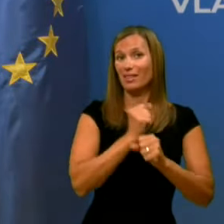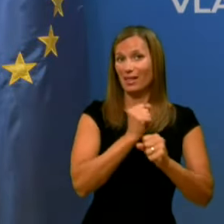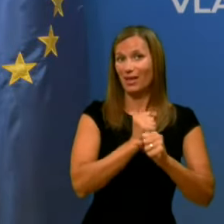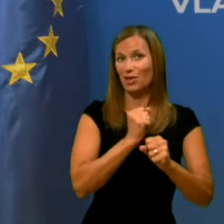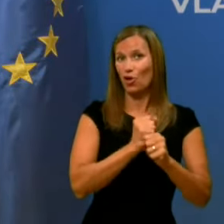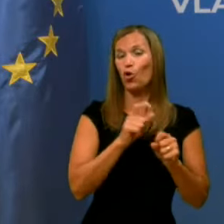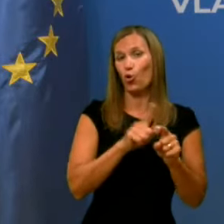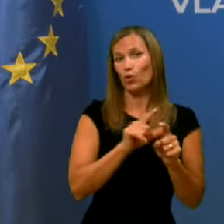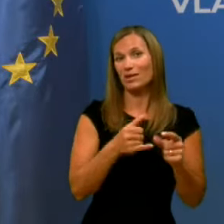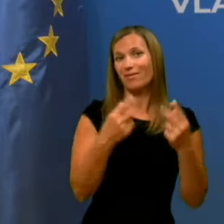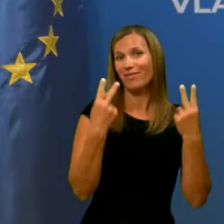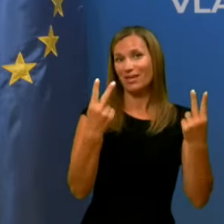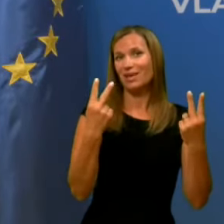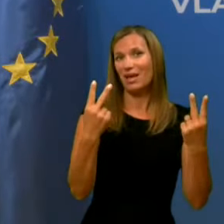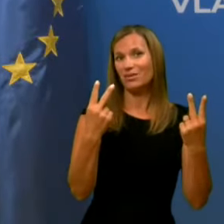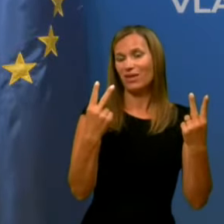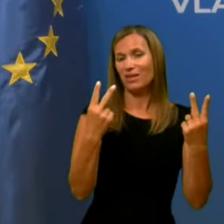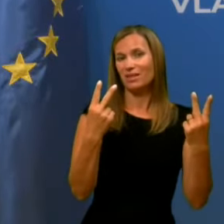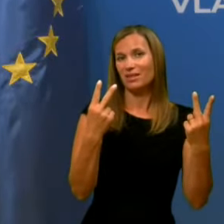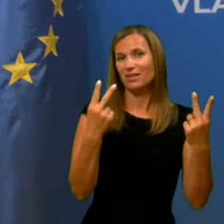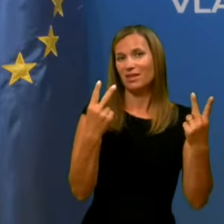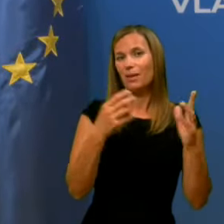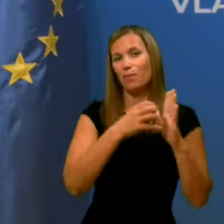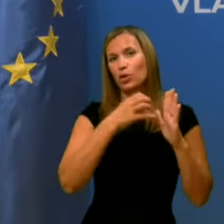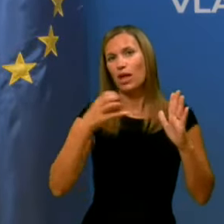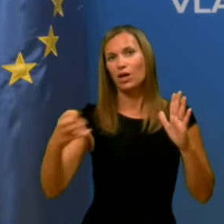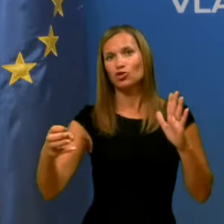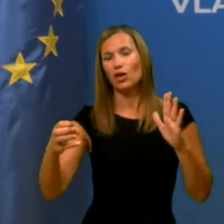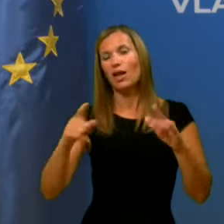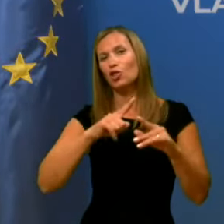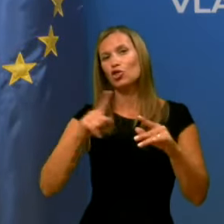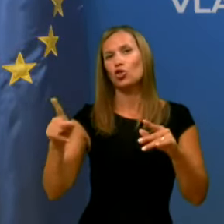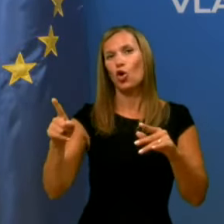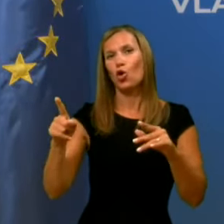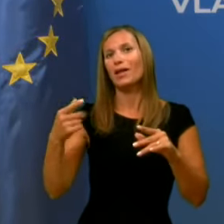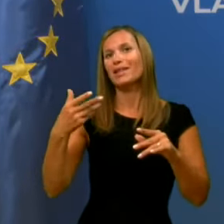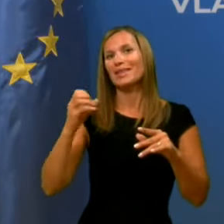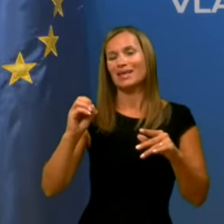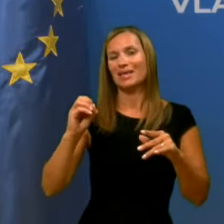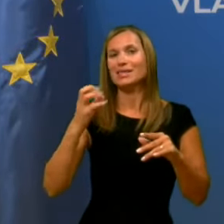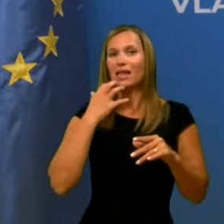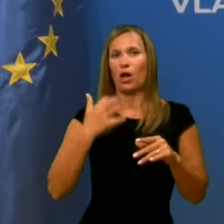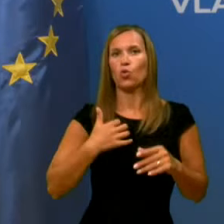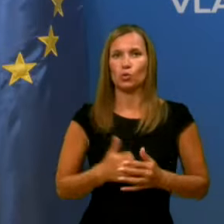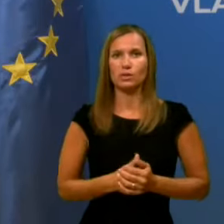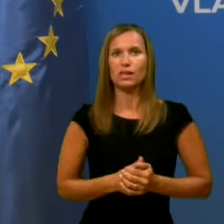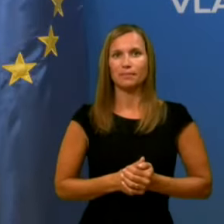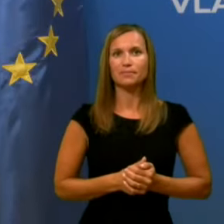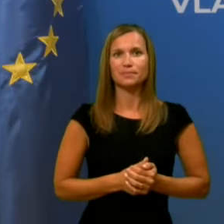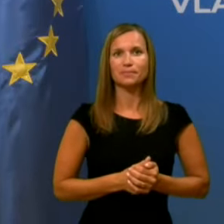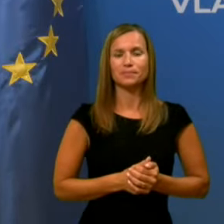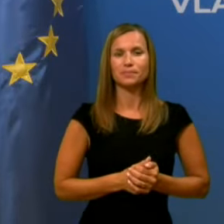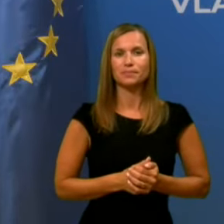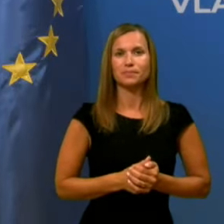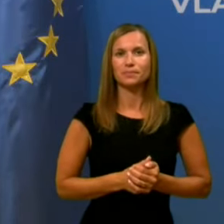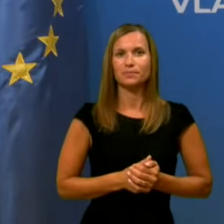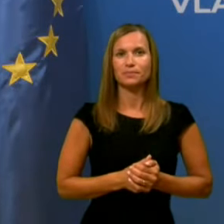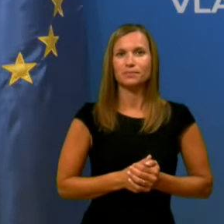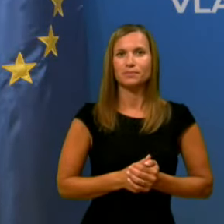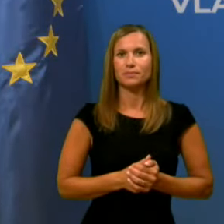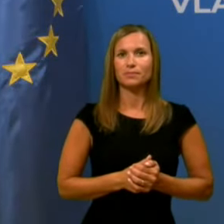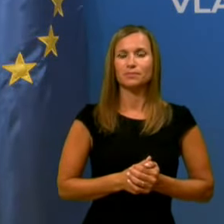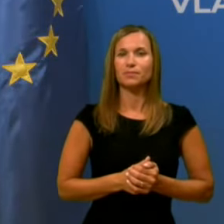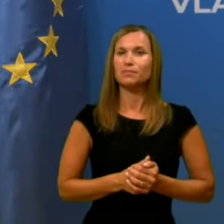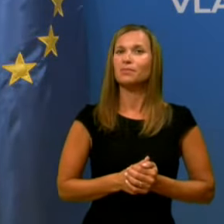veljaven iz PKP 4 podaljšala do 30. avgusta. Zdaj,